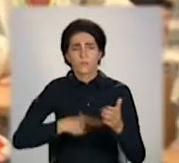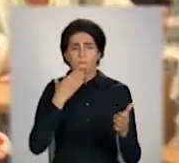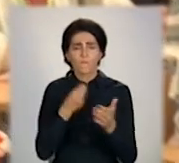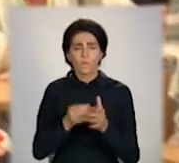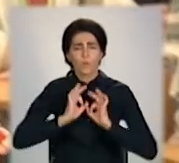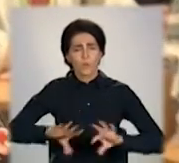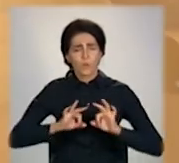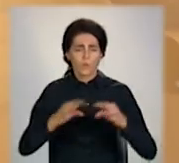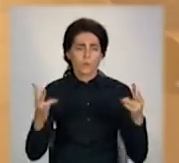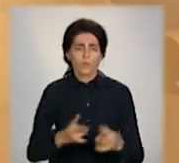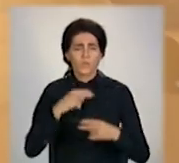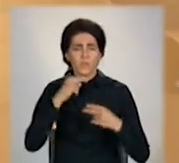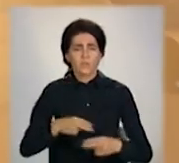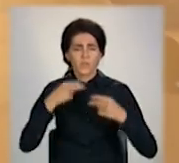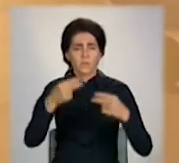варта уваги.